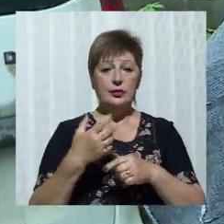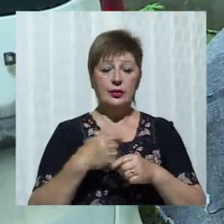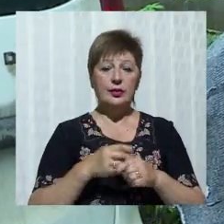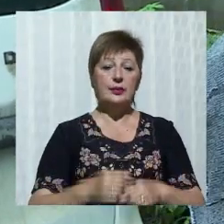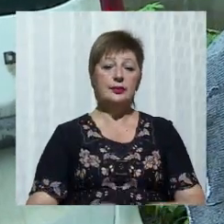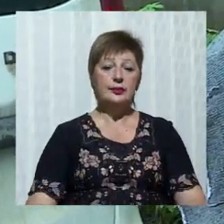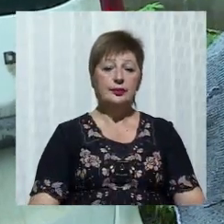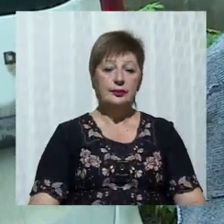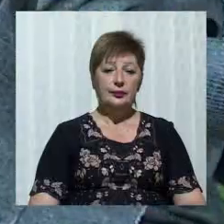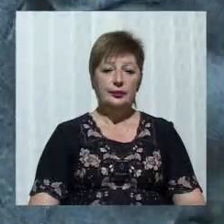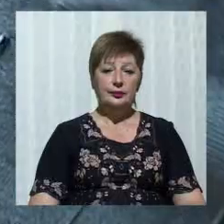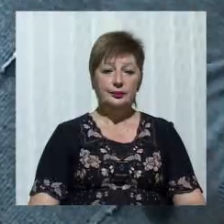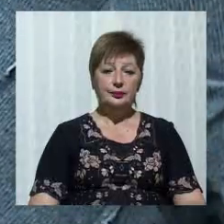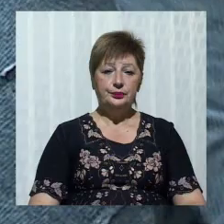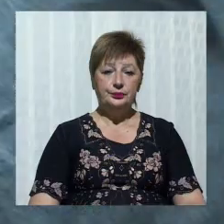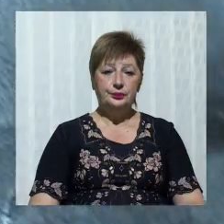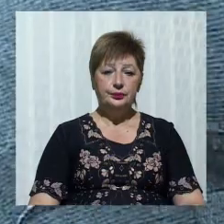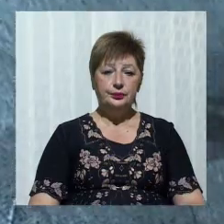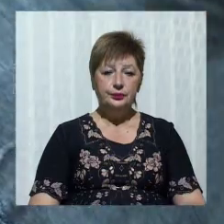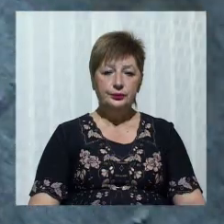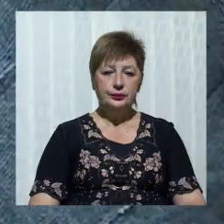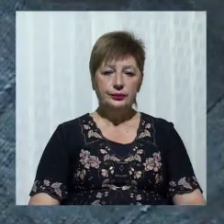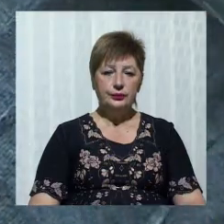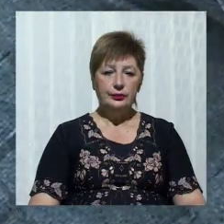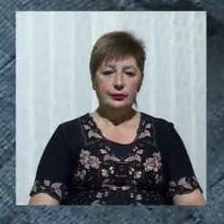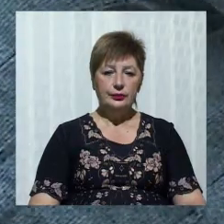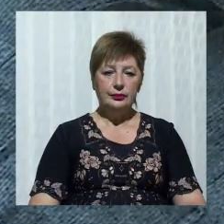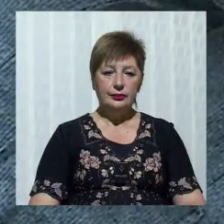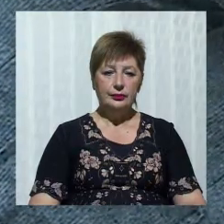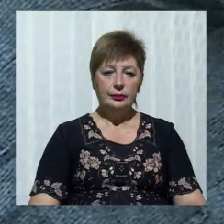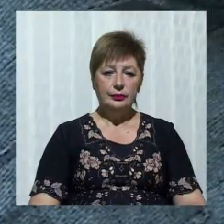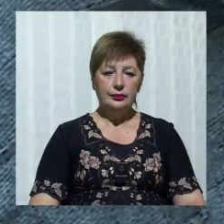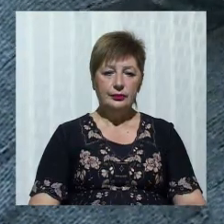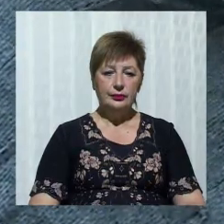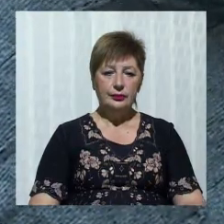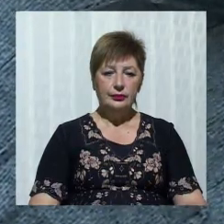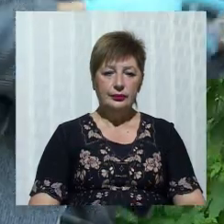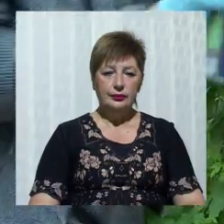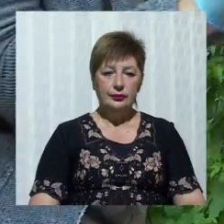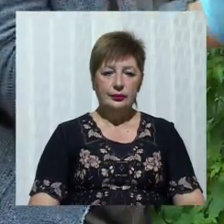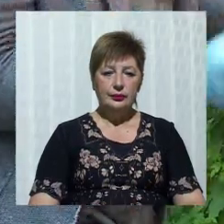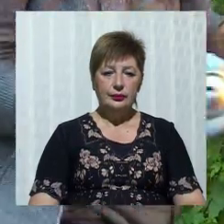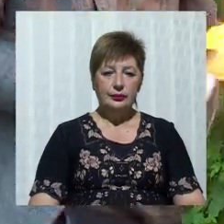і ще одну. Щоб ви зрозуміли, як це відбувається.